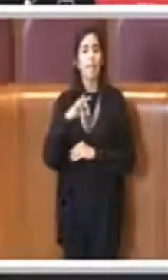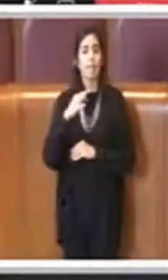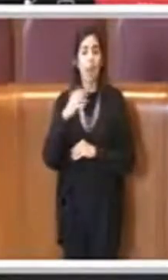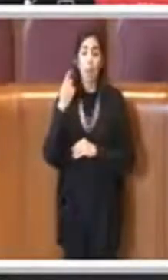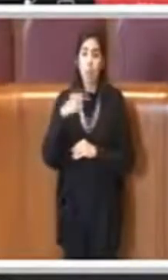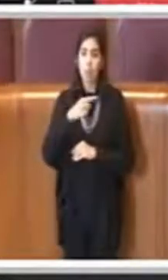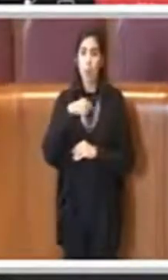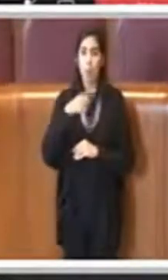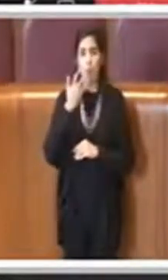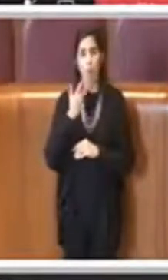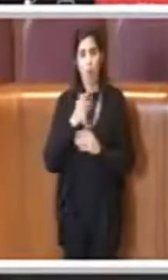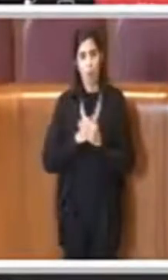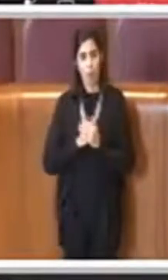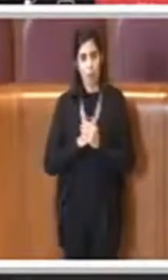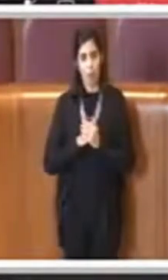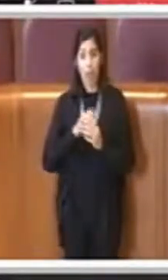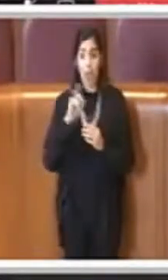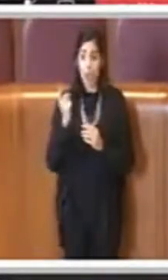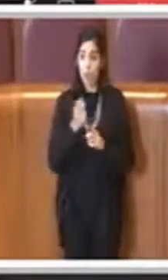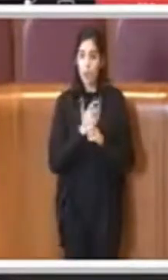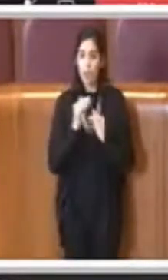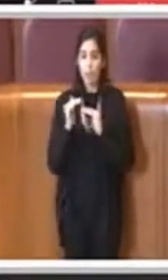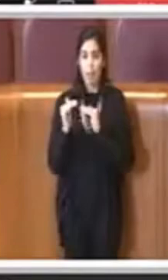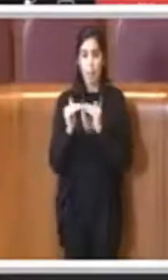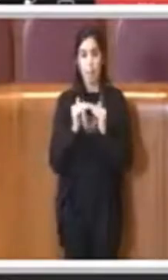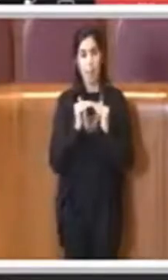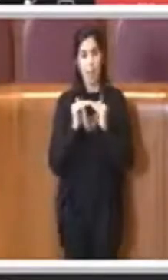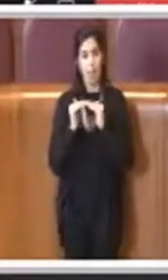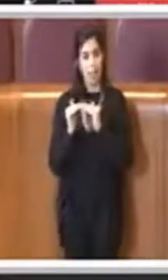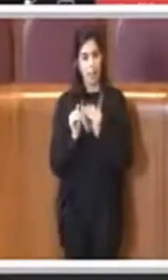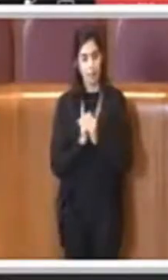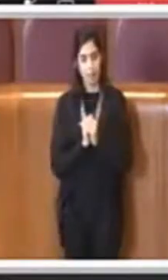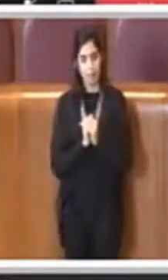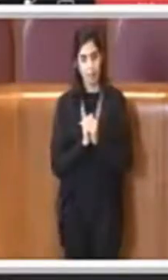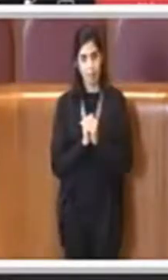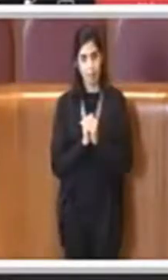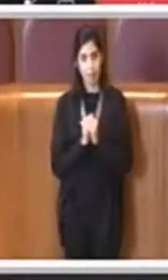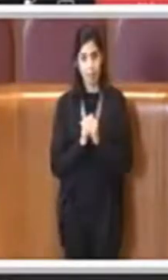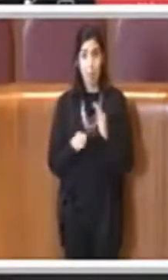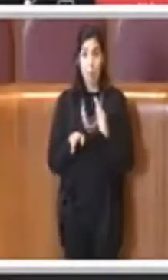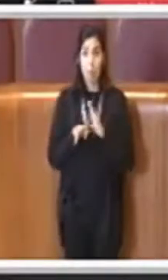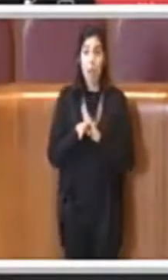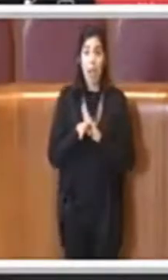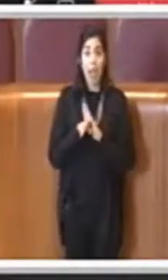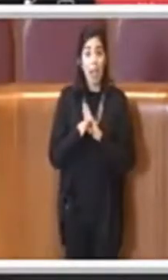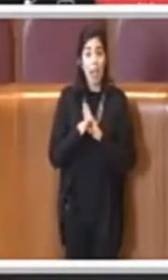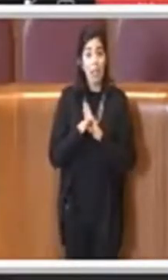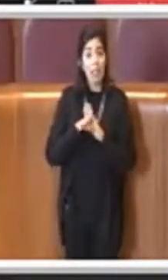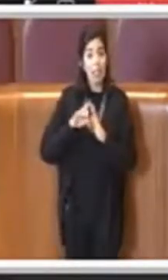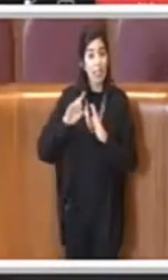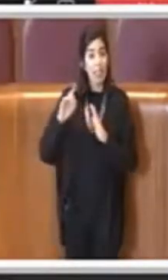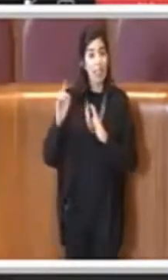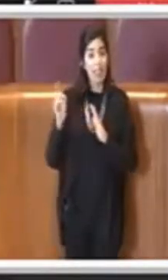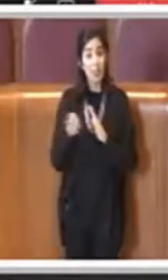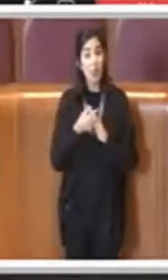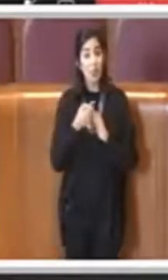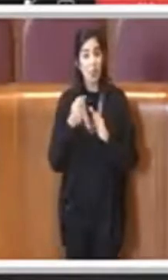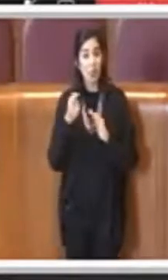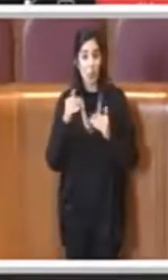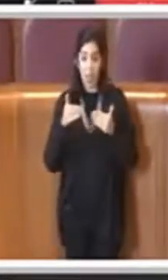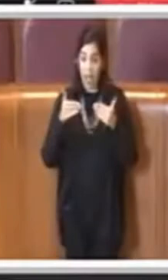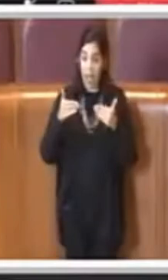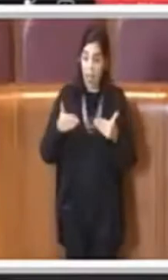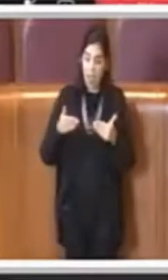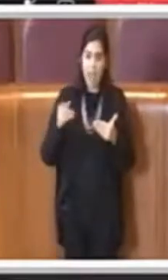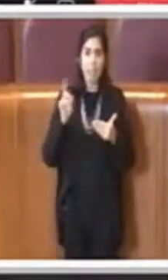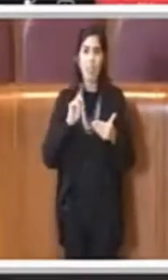e devono essere tutti sullo stesso piano, non partire tutti un gradino sopra, ma ognuno che abbia un